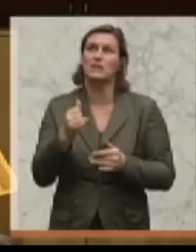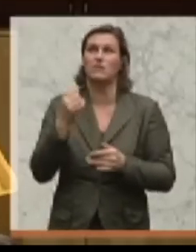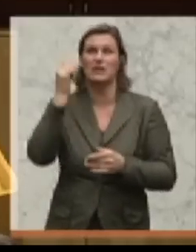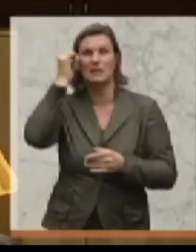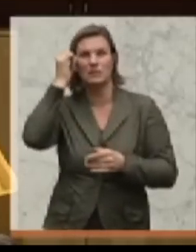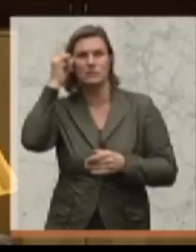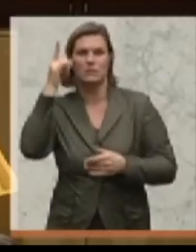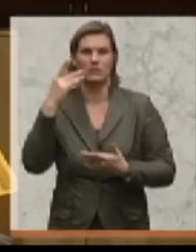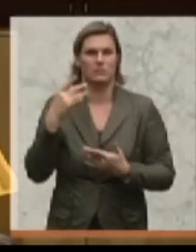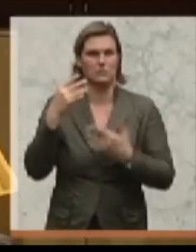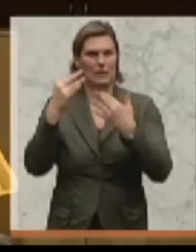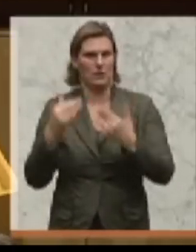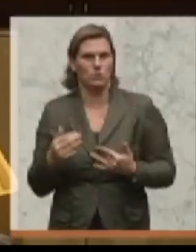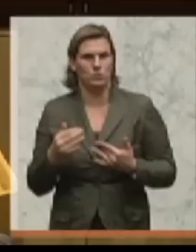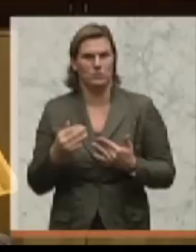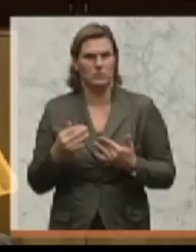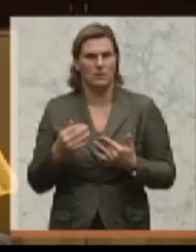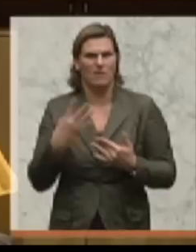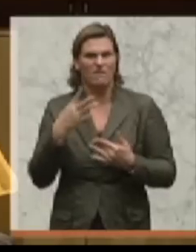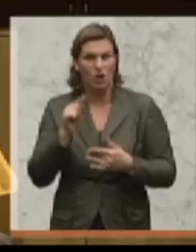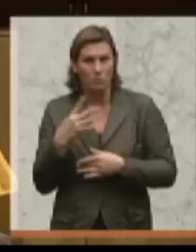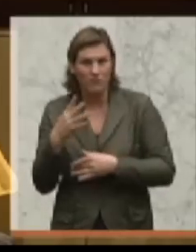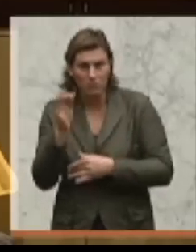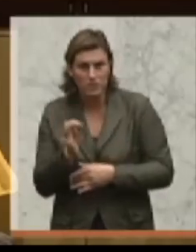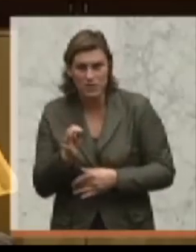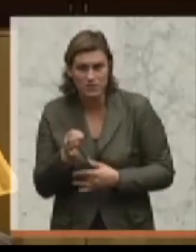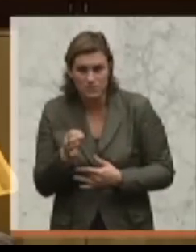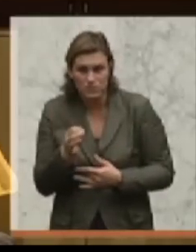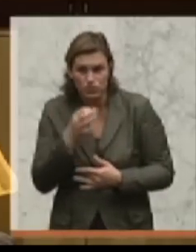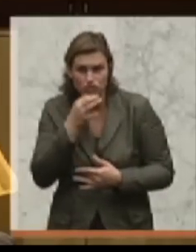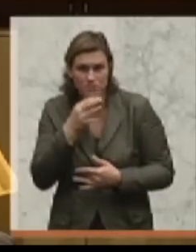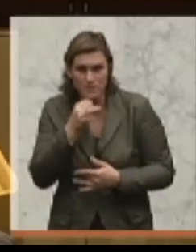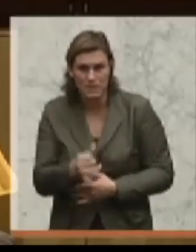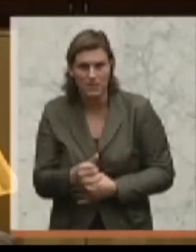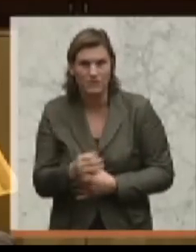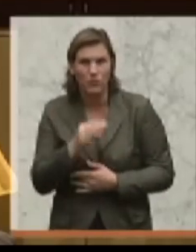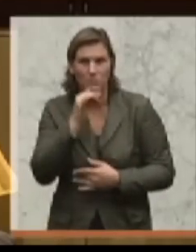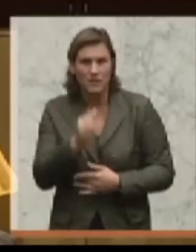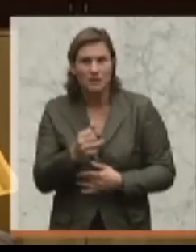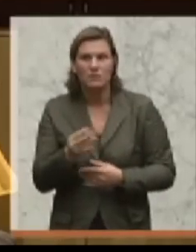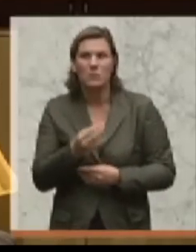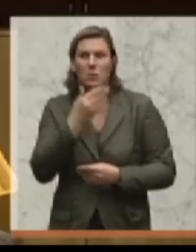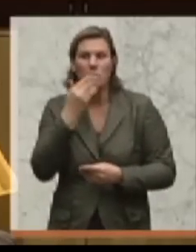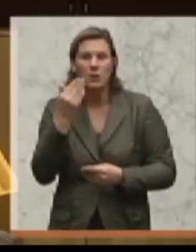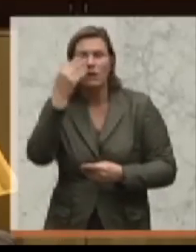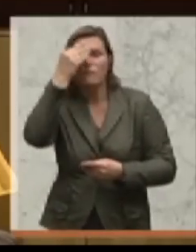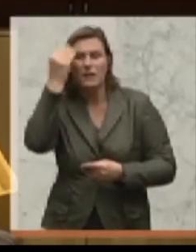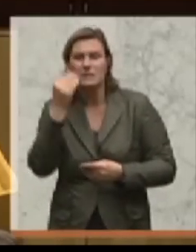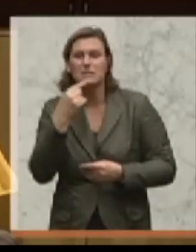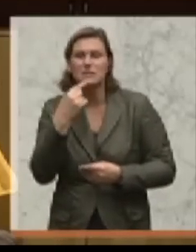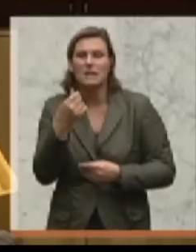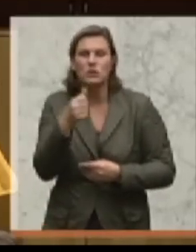dass das mit 4,4 Prozent sich nicht ausgehen wird. Und warum nicht? Weil Sie natürlich nicht dazu sagen, dass Sie 66.000